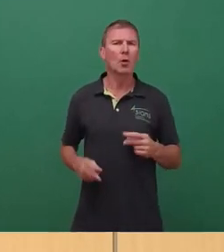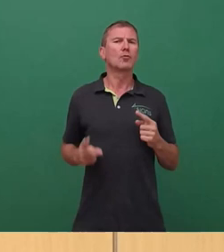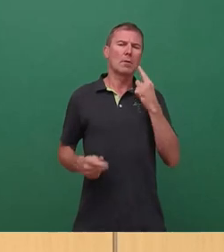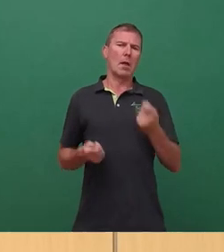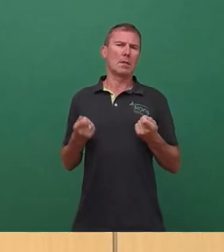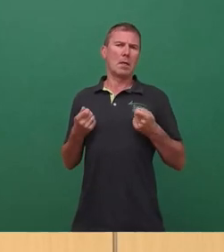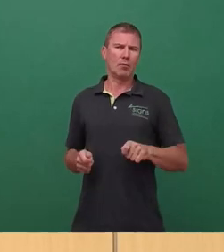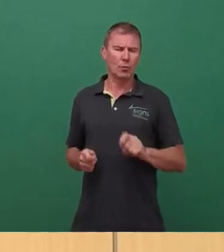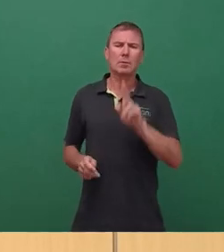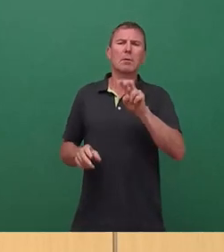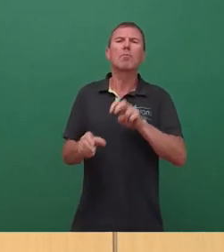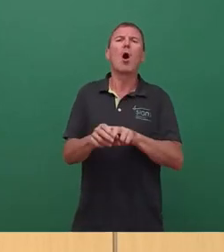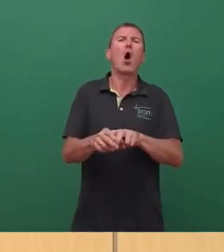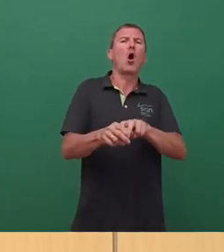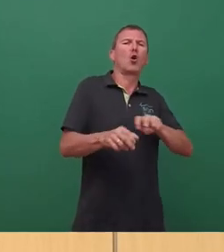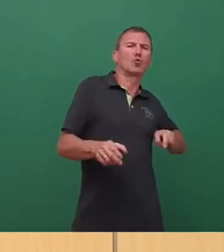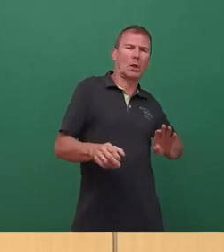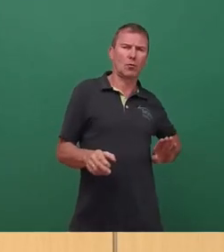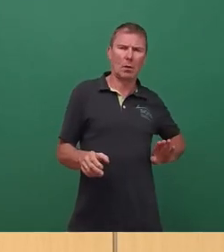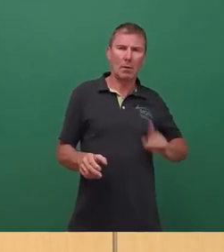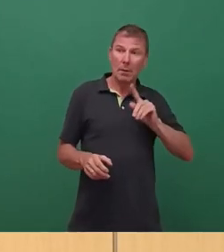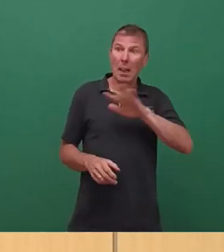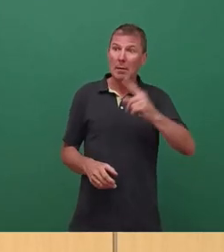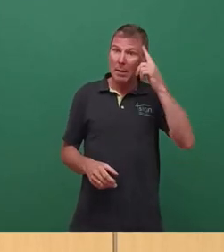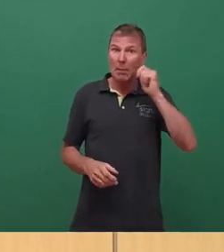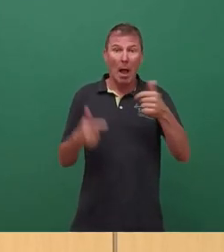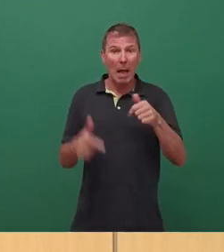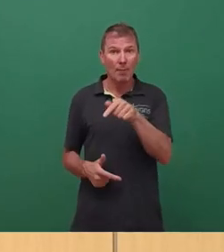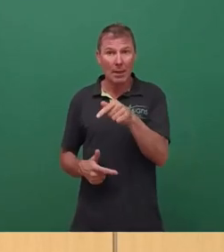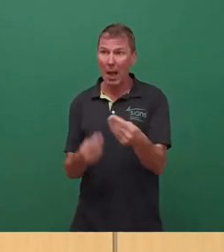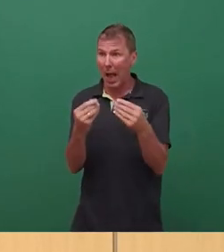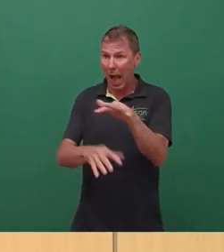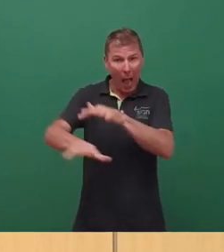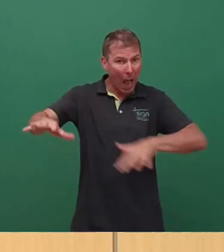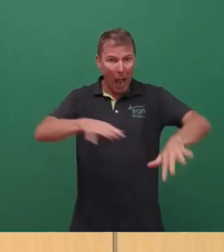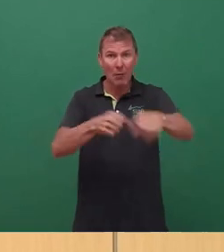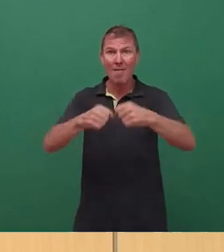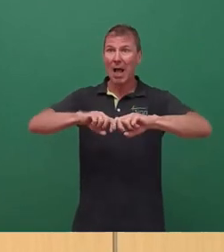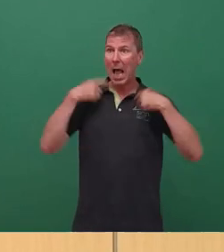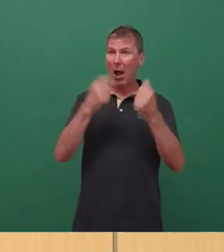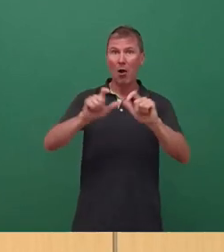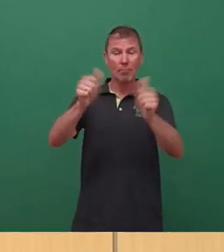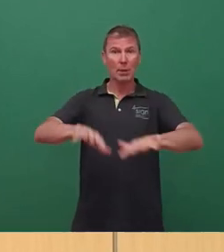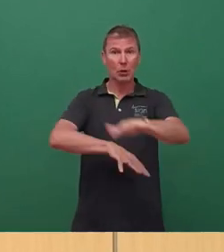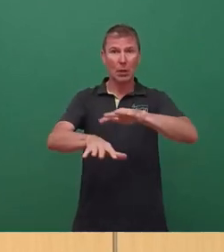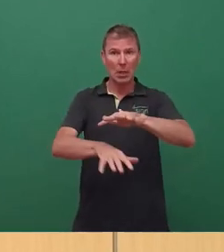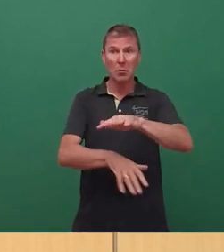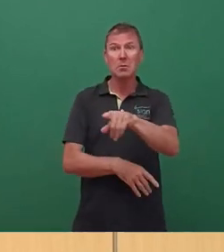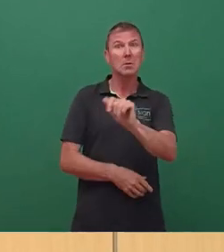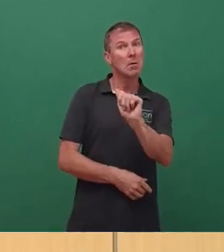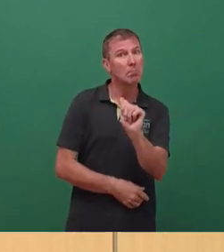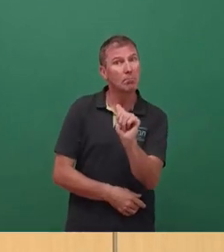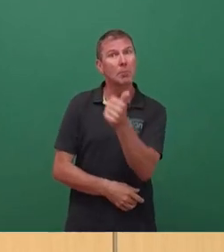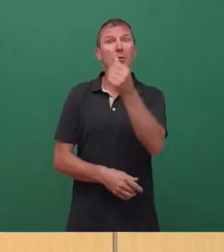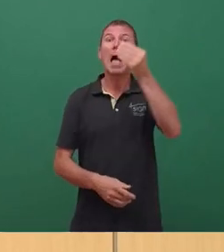zunächst zurückgestellt. Wenn jetzt aber die Landesdenkmalpfleger die aktuell vorhandene Freiraumgestaltung als bemerkenswert einstufen,